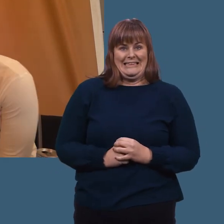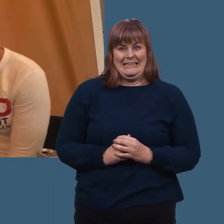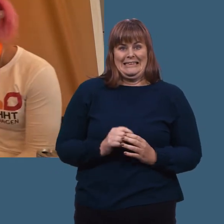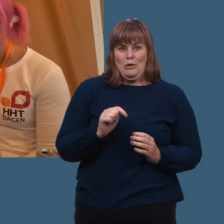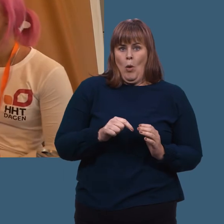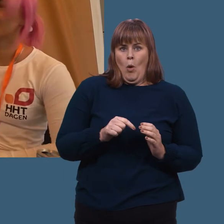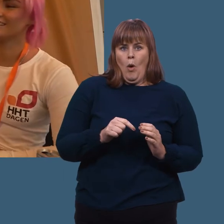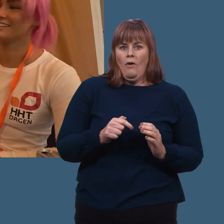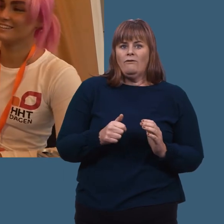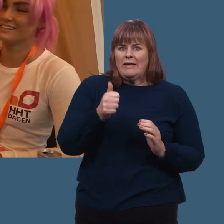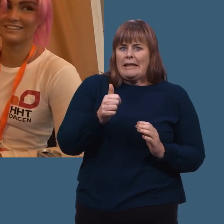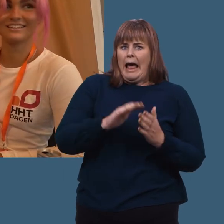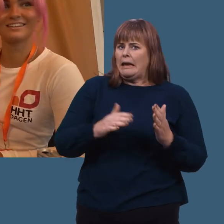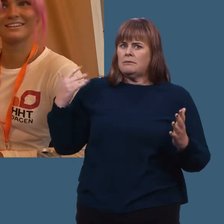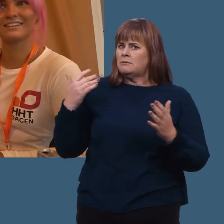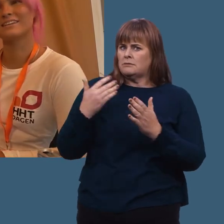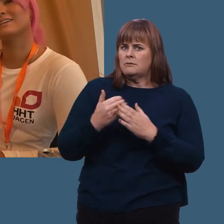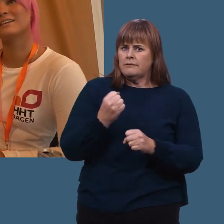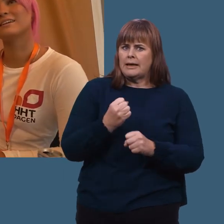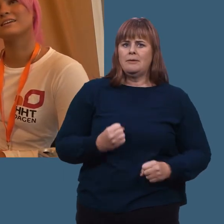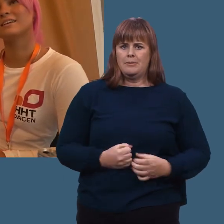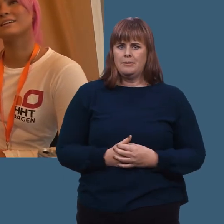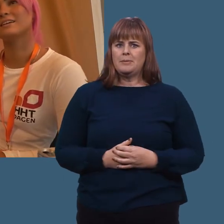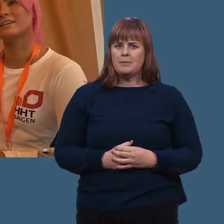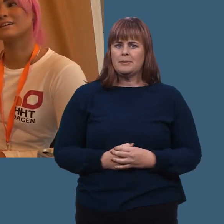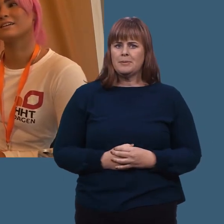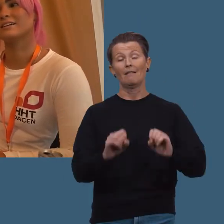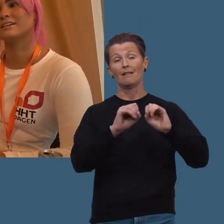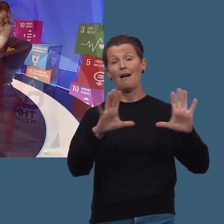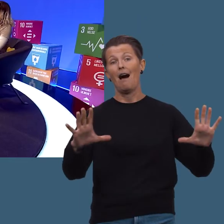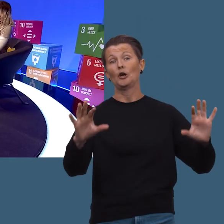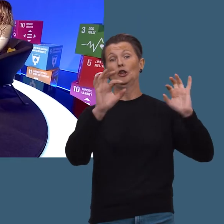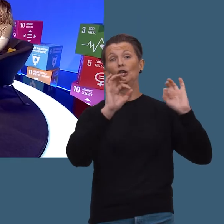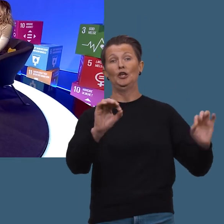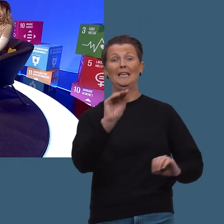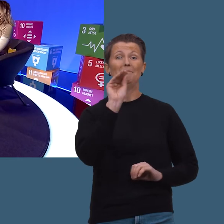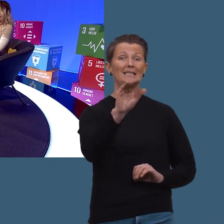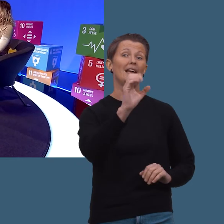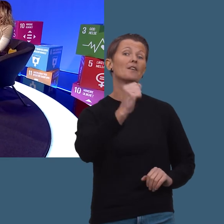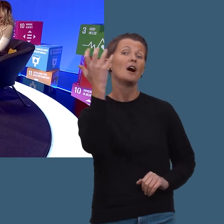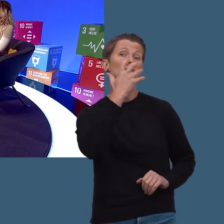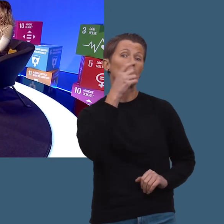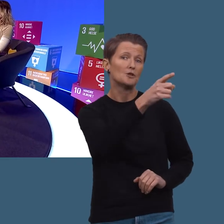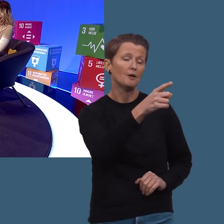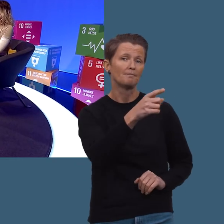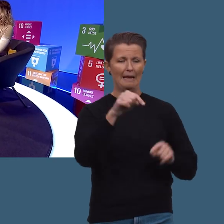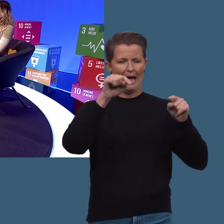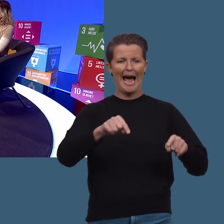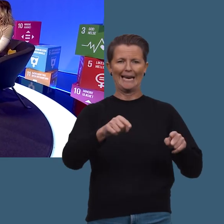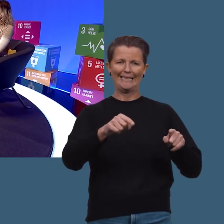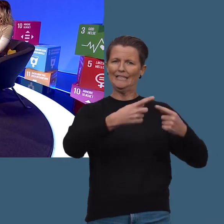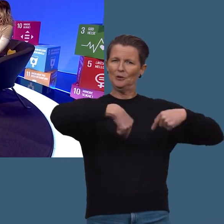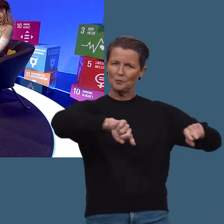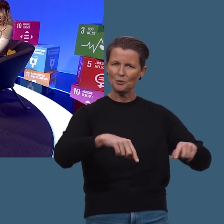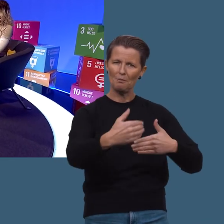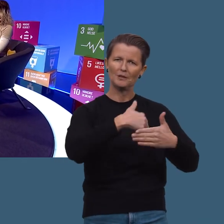Det er viktigere nå enn noen gang. Ja, klar og tydelig beskjed fra Tromsø der altså. Hit i